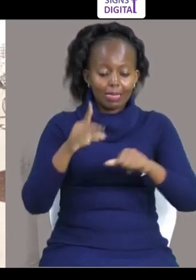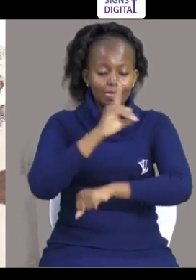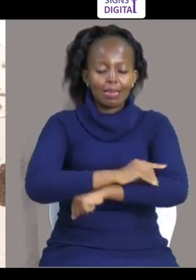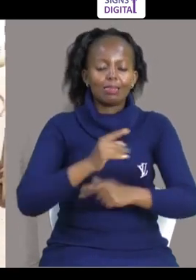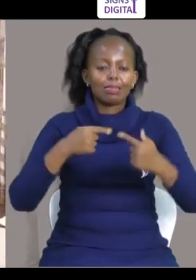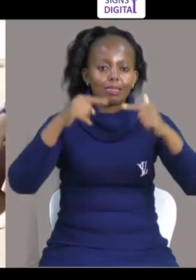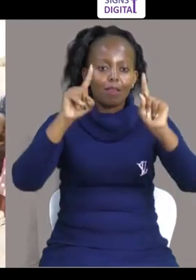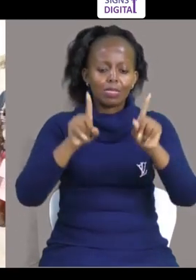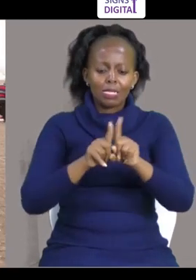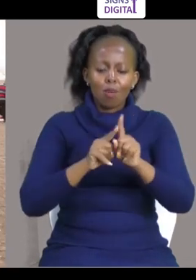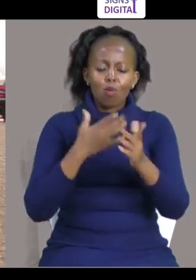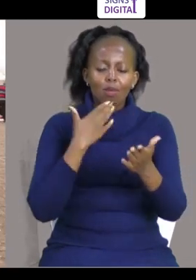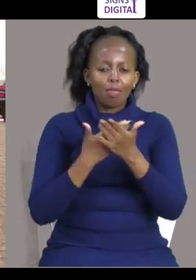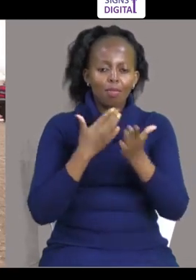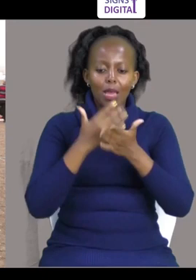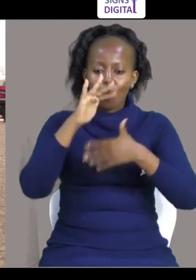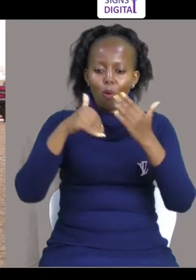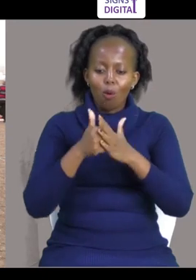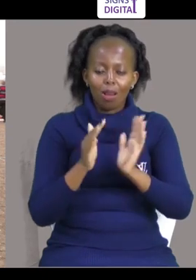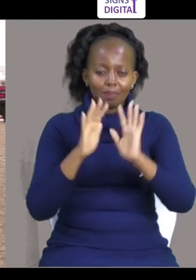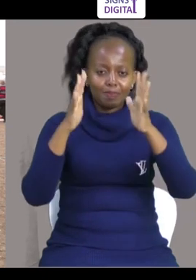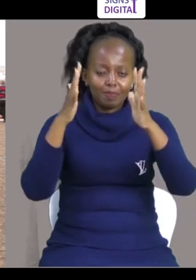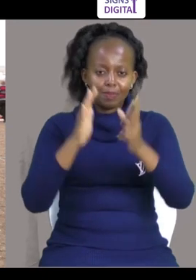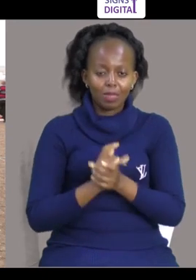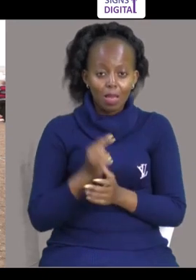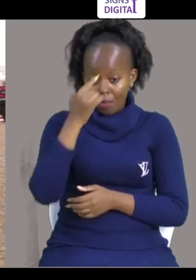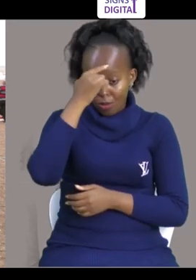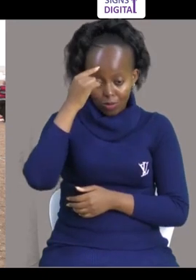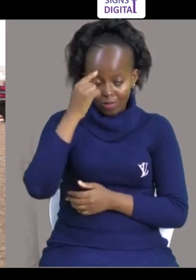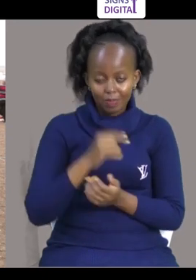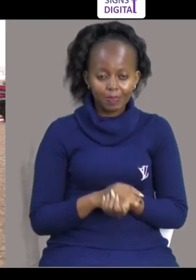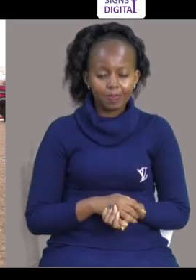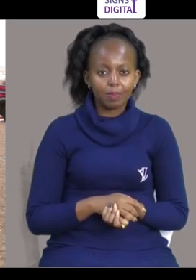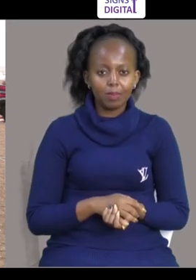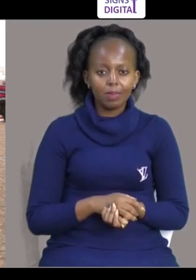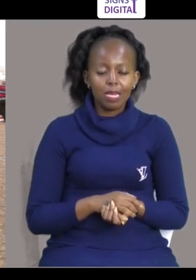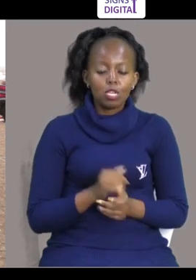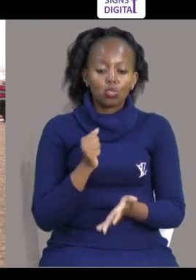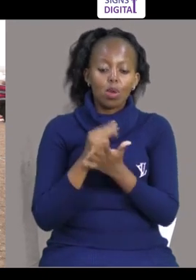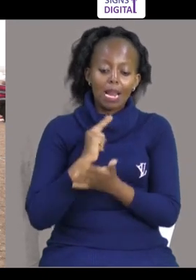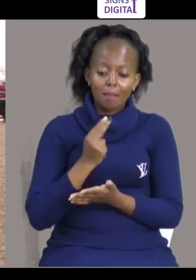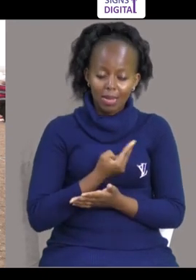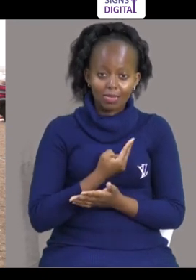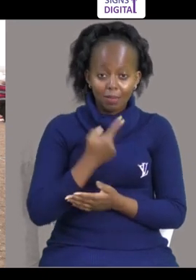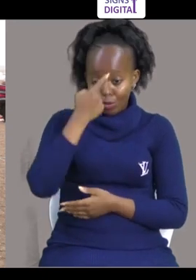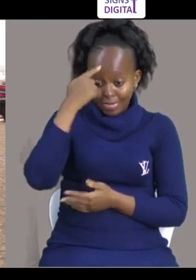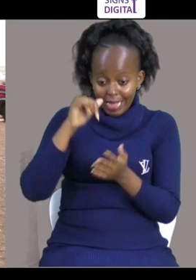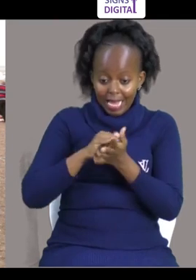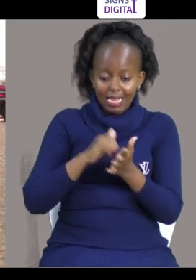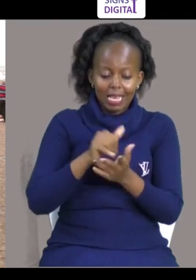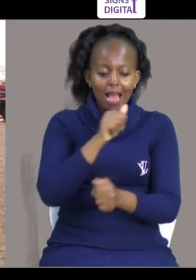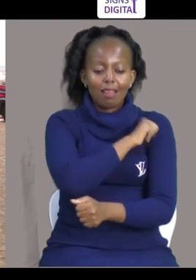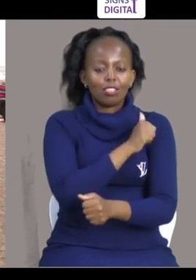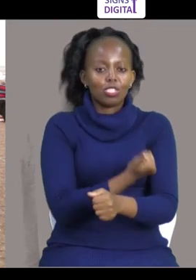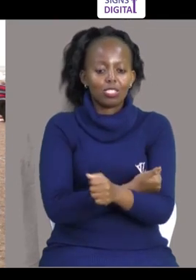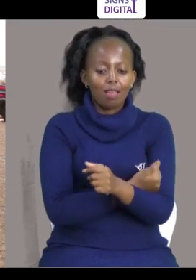Kwa Watu Kama Sisi Hapa Situ Wafigie EPZ Makofu Kwa Jili Ya Kuitika Kwa Hapa Wana Hilo